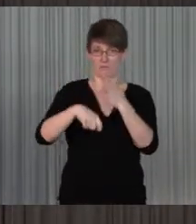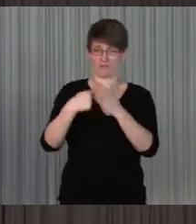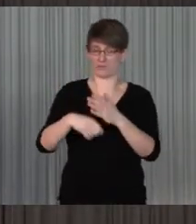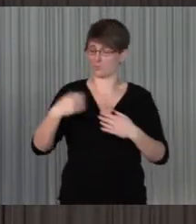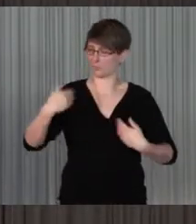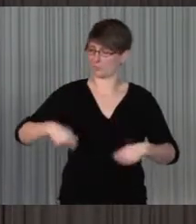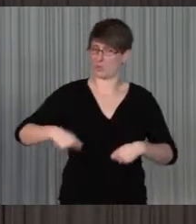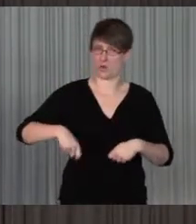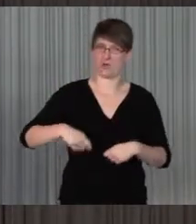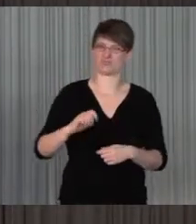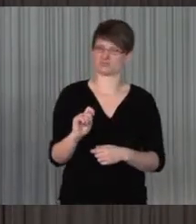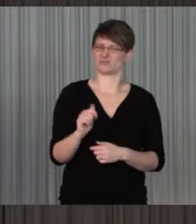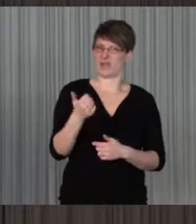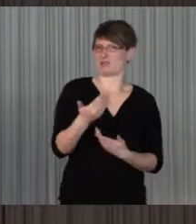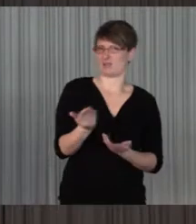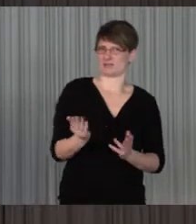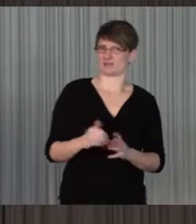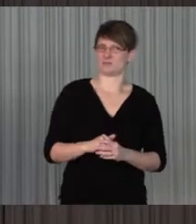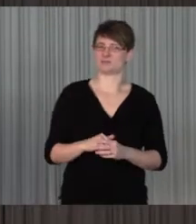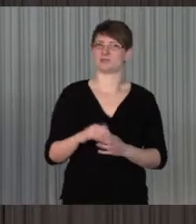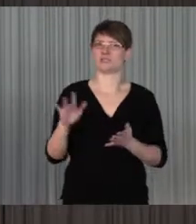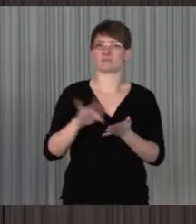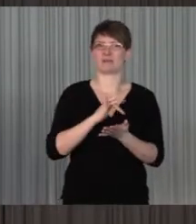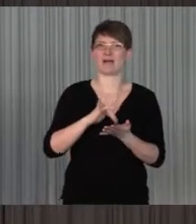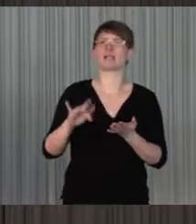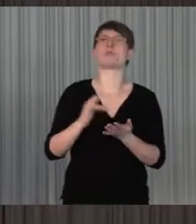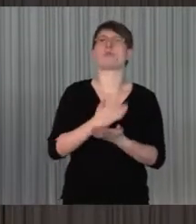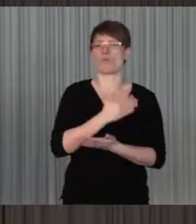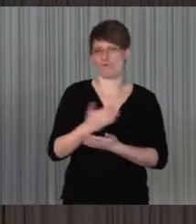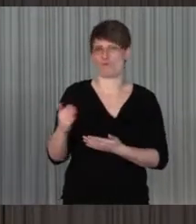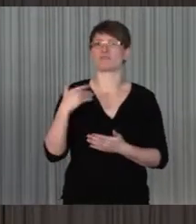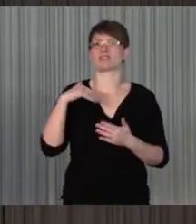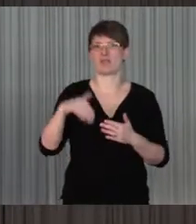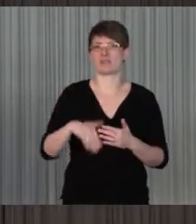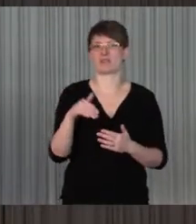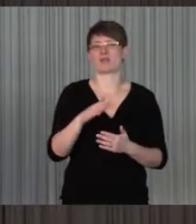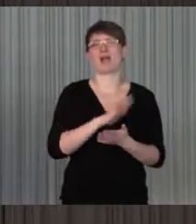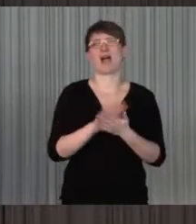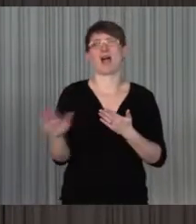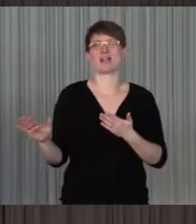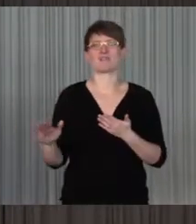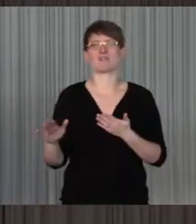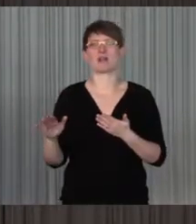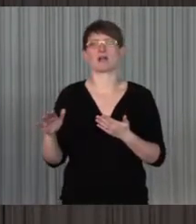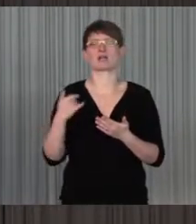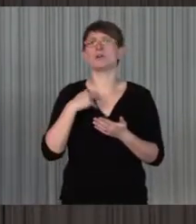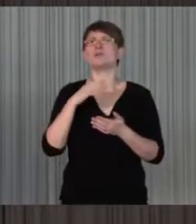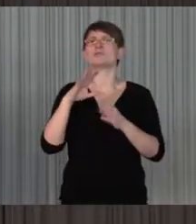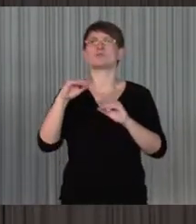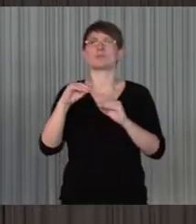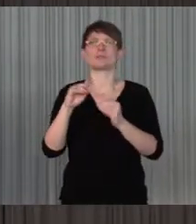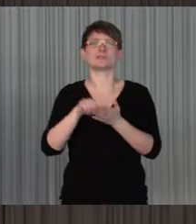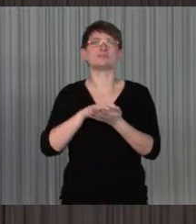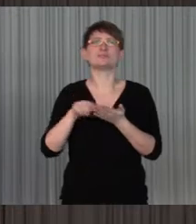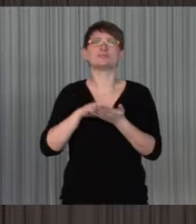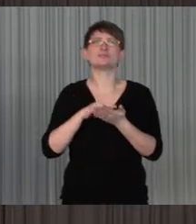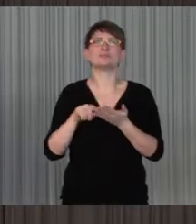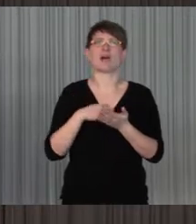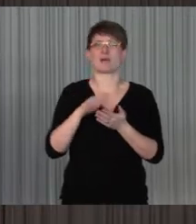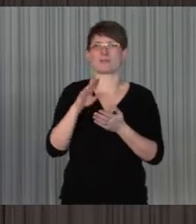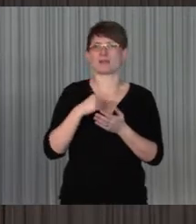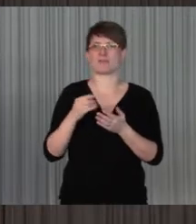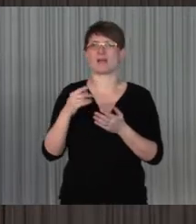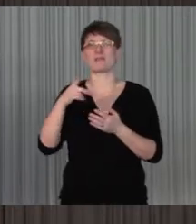das ist auch selten. Smartphone ist relativ häufig vorhanden, weil es auch so einfach und so wunderbar zu bedienen ist, aber dann immer die Rebay